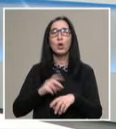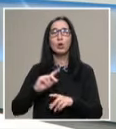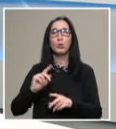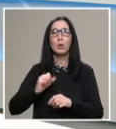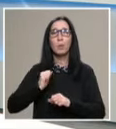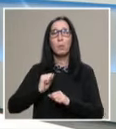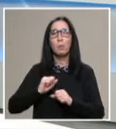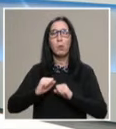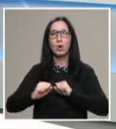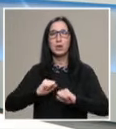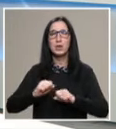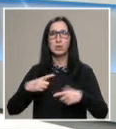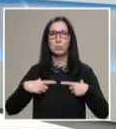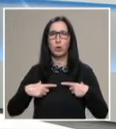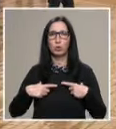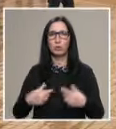бойни спортове. Вижте!